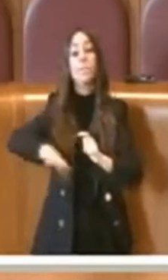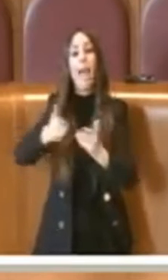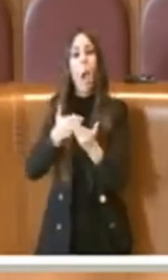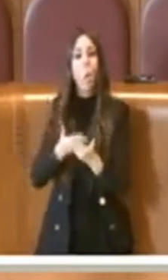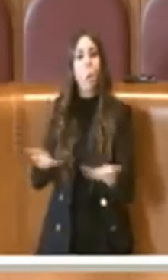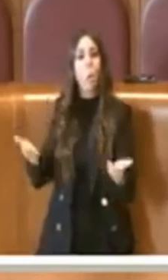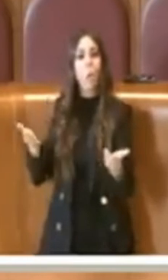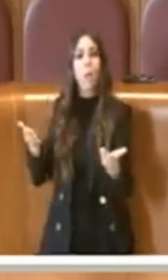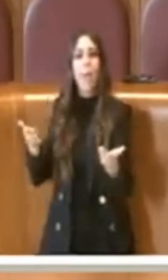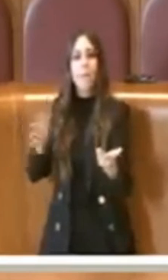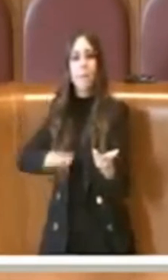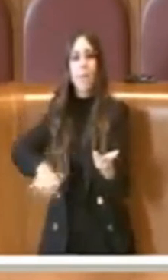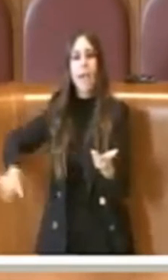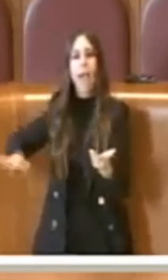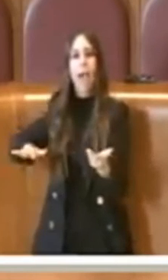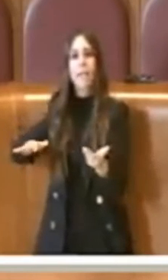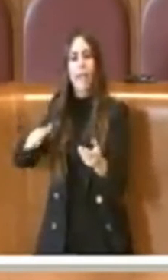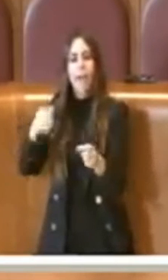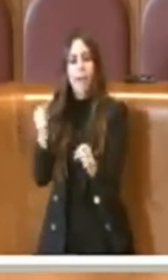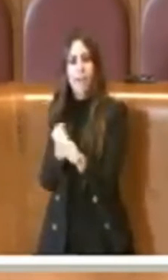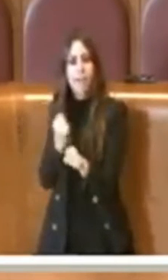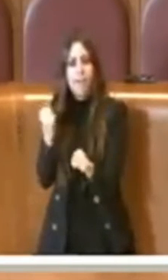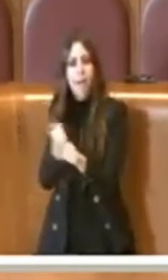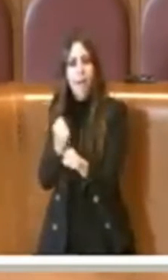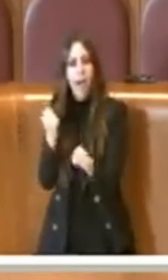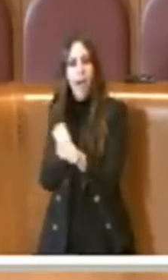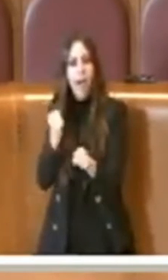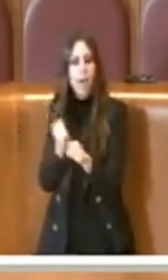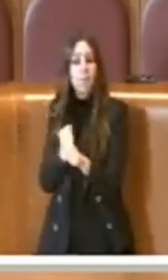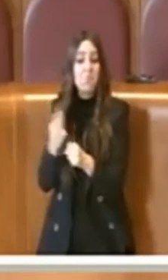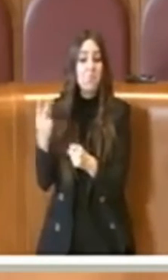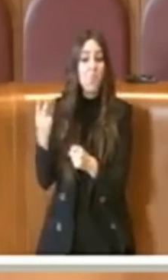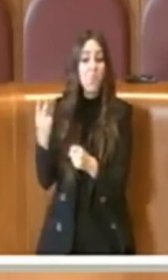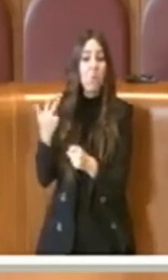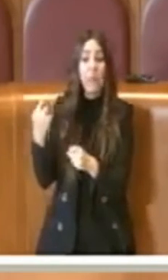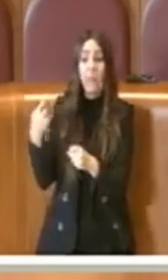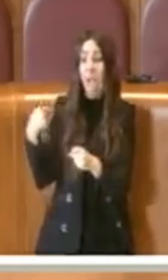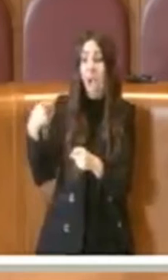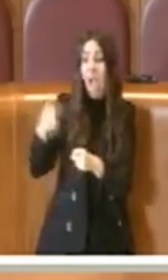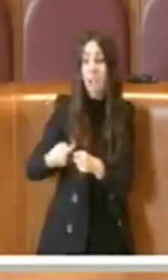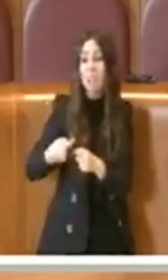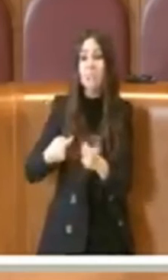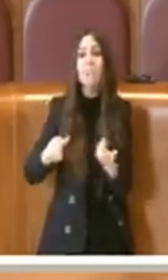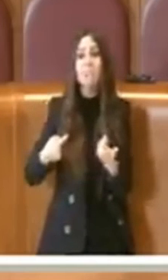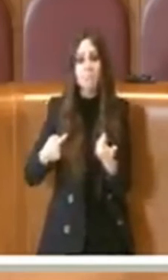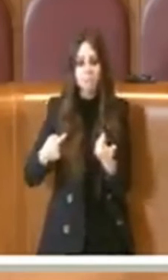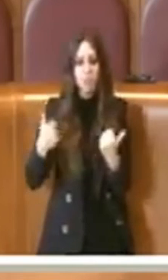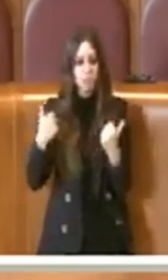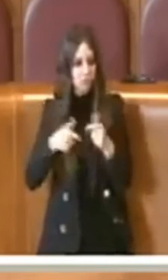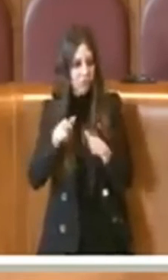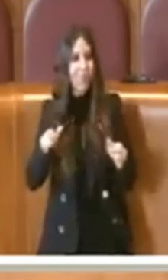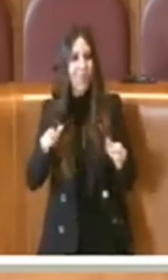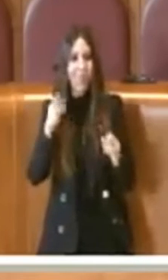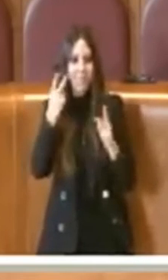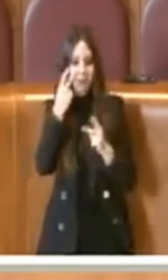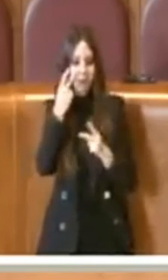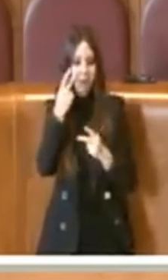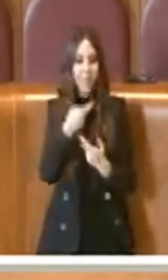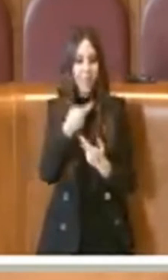piazze. Tutti i lavori che effettivamente negli ultimi due o tre anni i cittadini hanno cominciato a vedere.